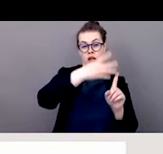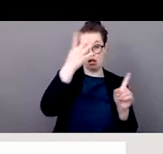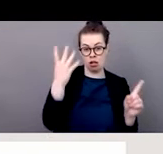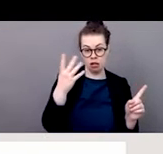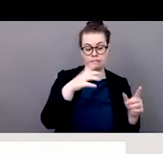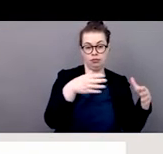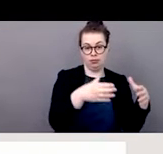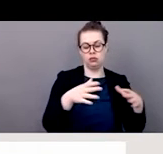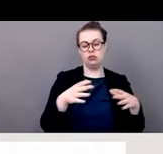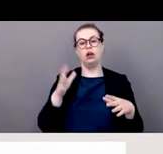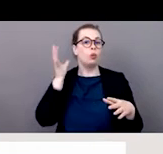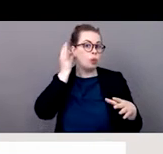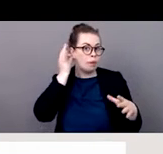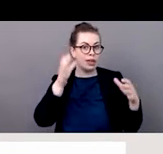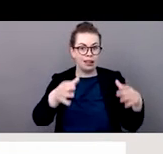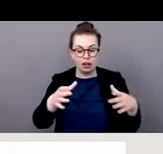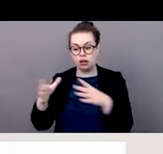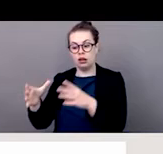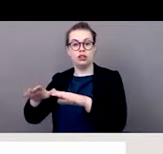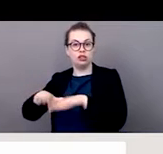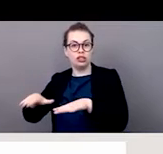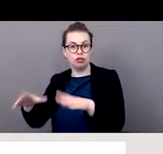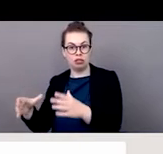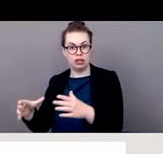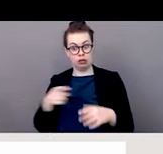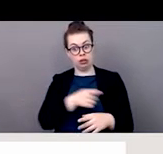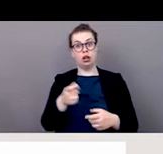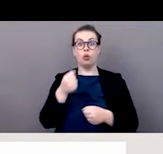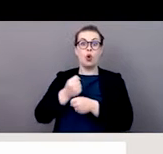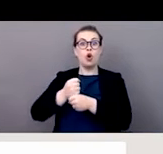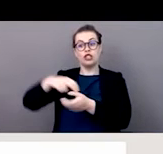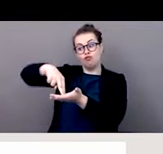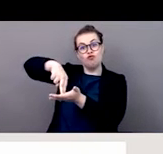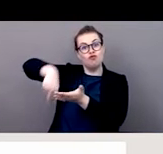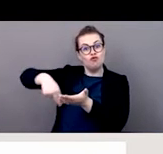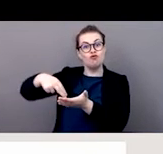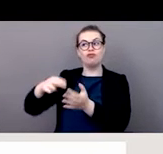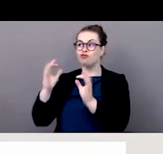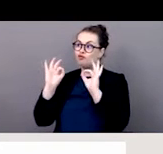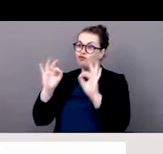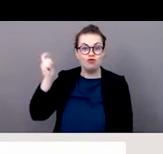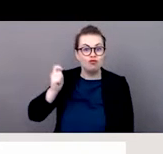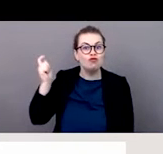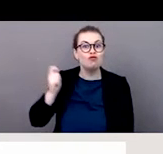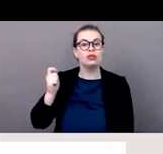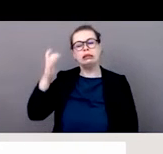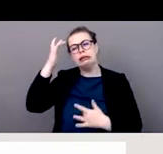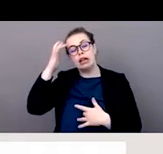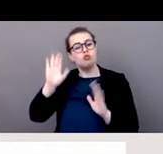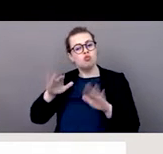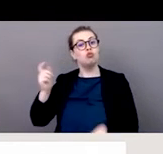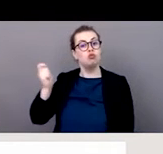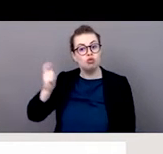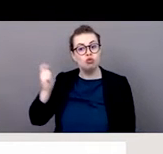femmes et les enfants, dans cette économie informelle, il y a eu aussi, ils ont été